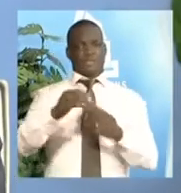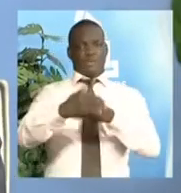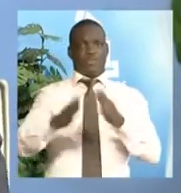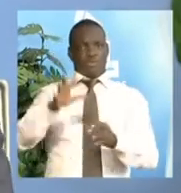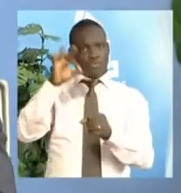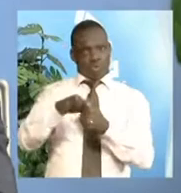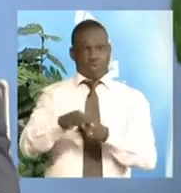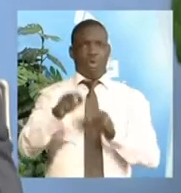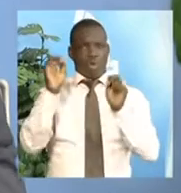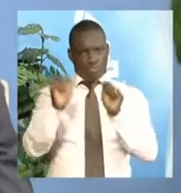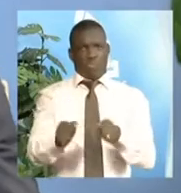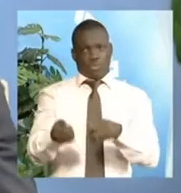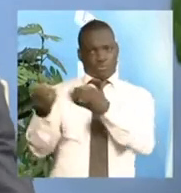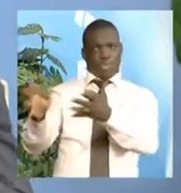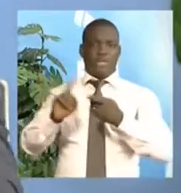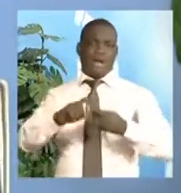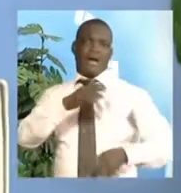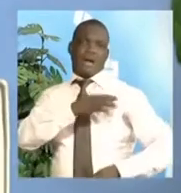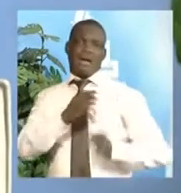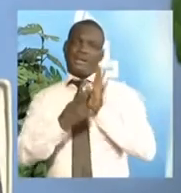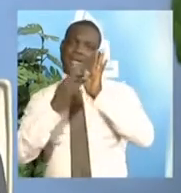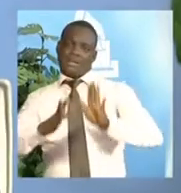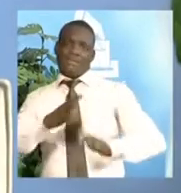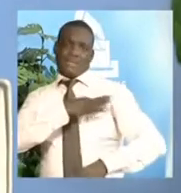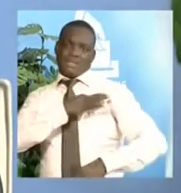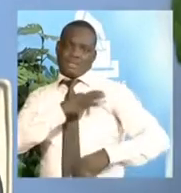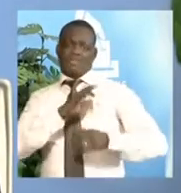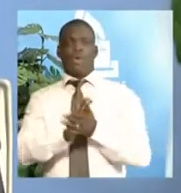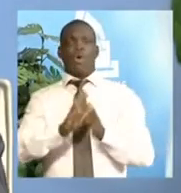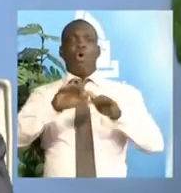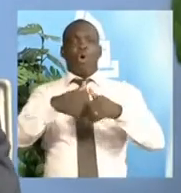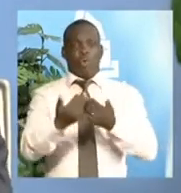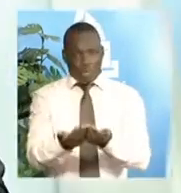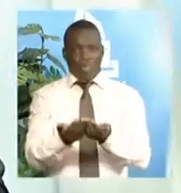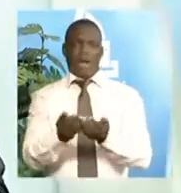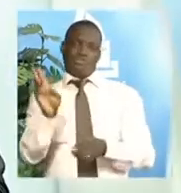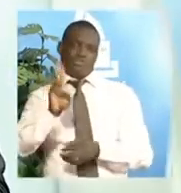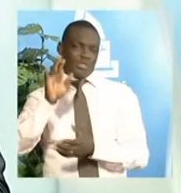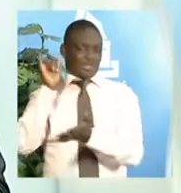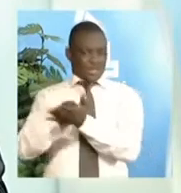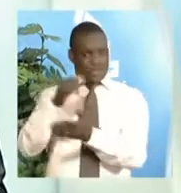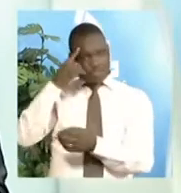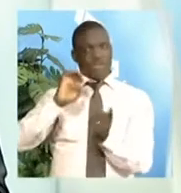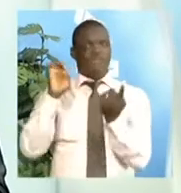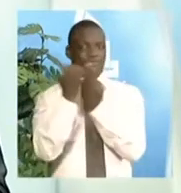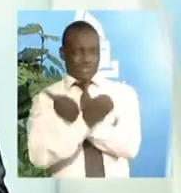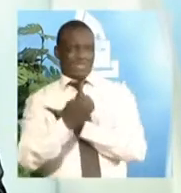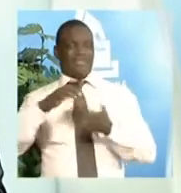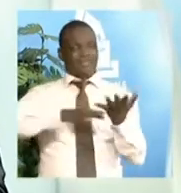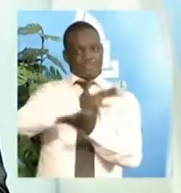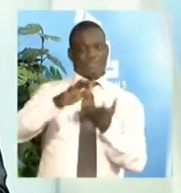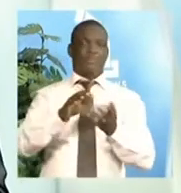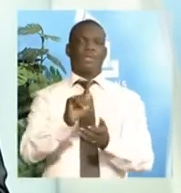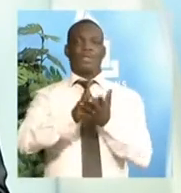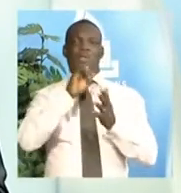des candidats. Comment est-ce possible ? Comment s'en servir pour éviter des incompréhensions ? En réalité, c'est l'article